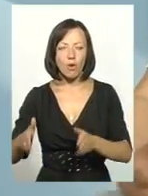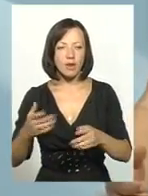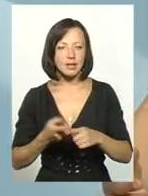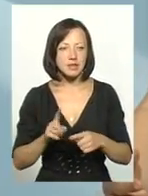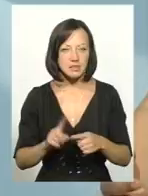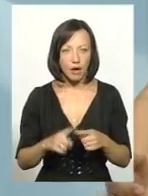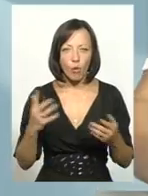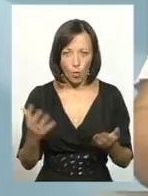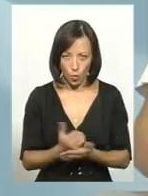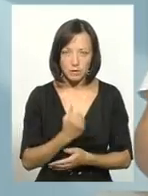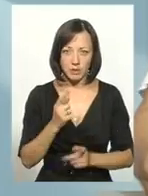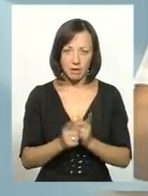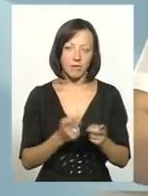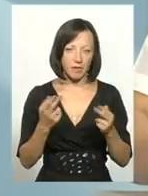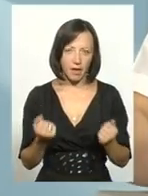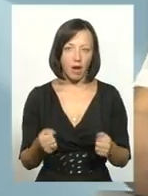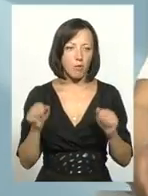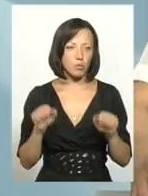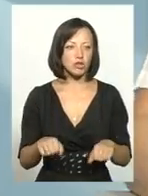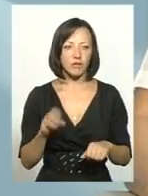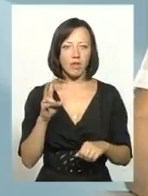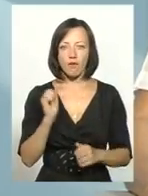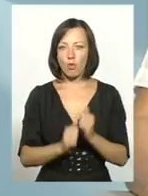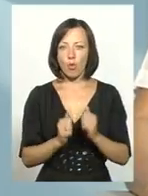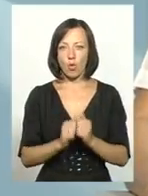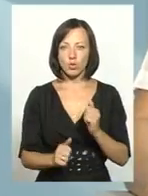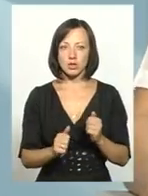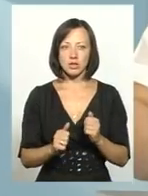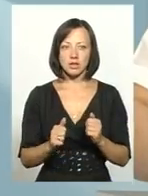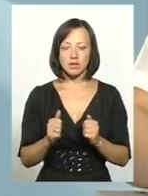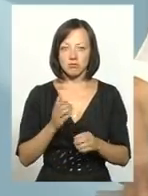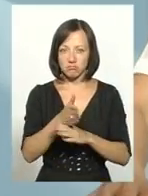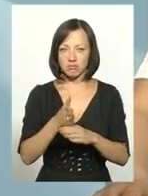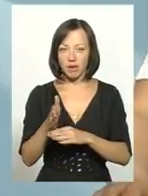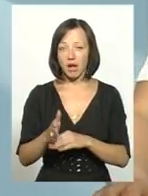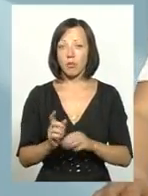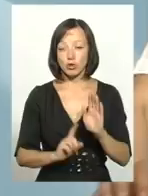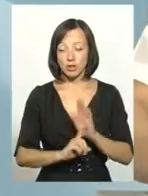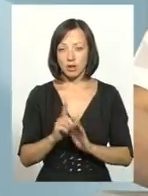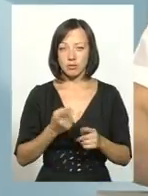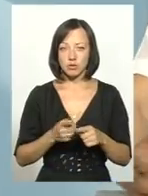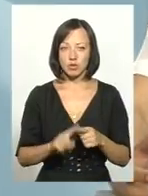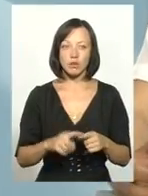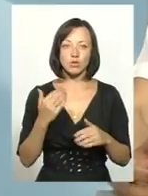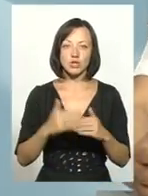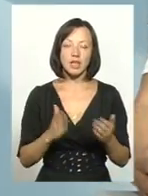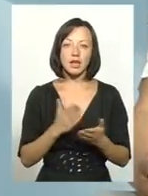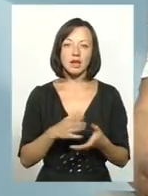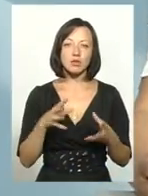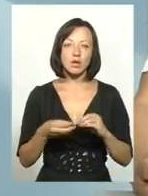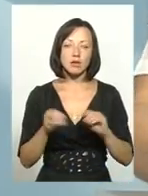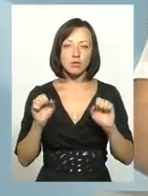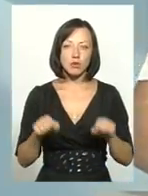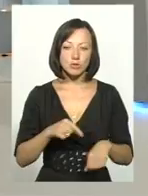успіх реформи? Так, зрозуміло, що, можливо, не в кожні двері зайдуть, а через одні. Але ми з цього починаємо. І сьогодні вже є результат, який